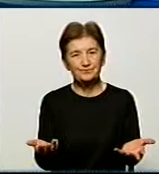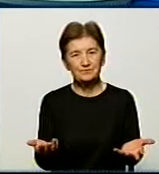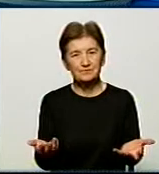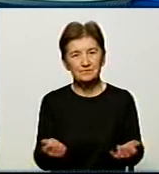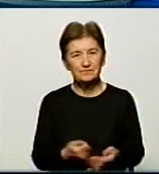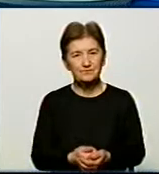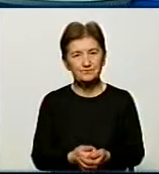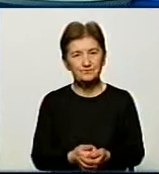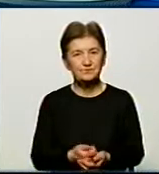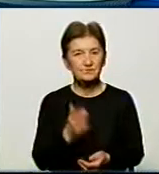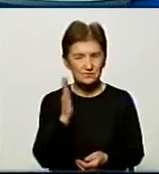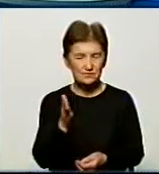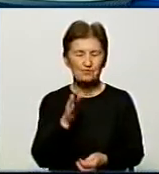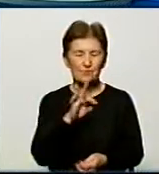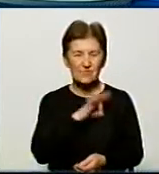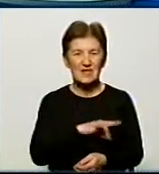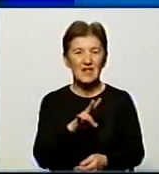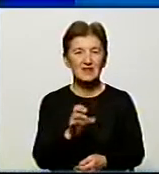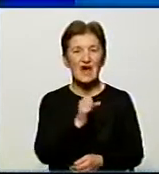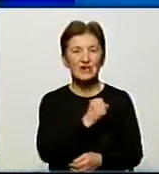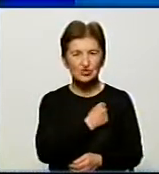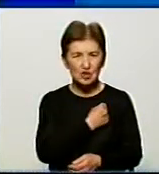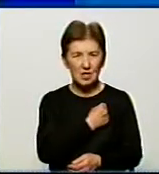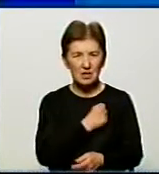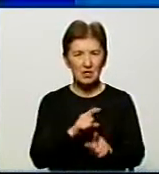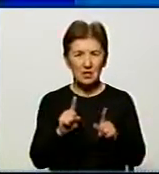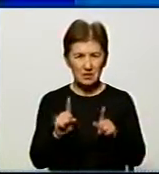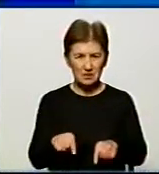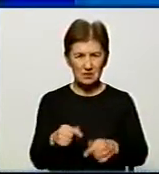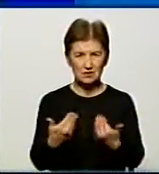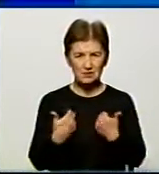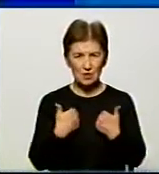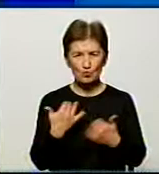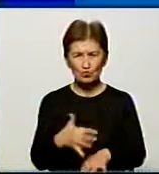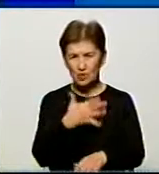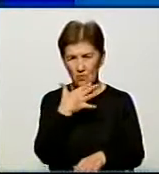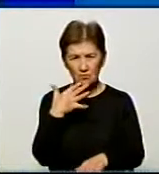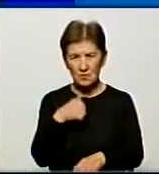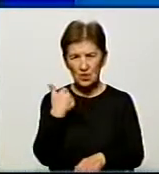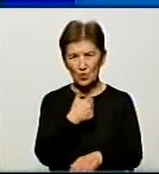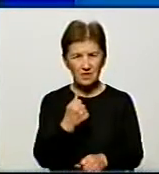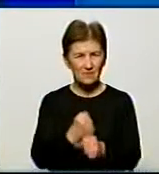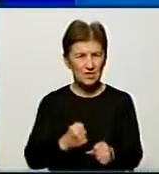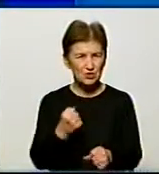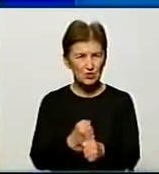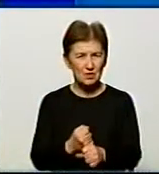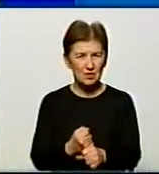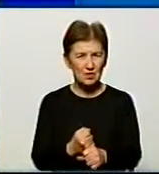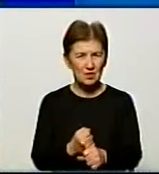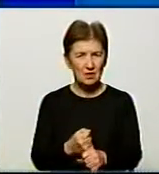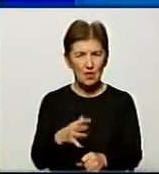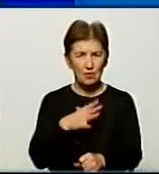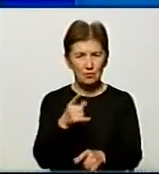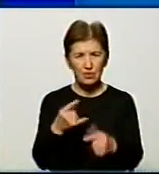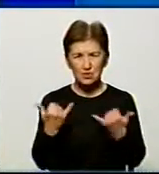Буде переважати. На жаль, навіть я вже скільки років працюючи, була